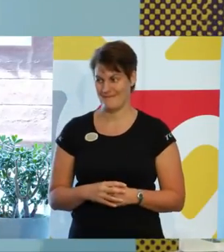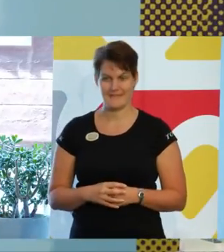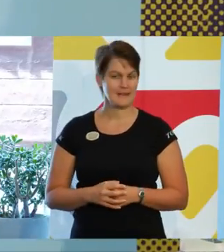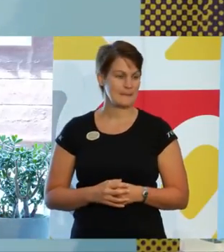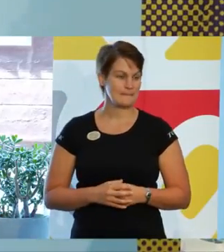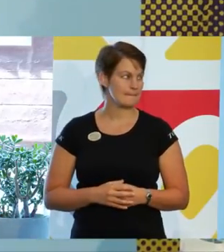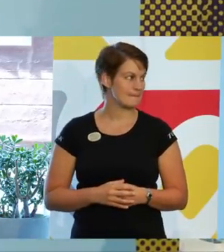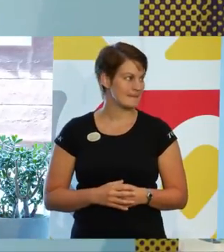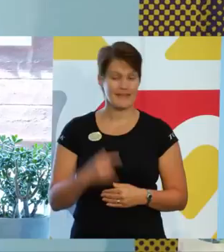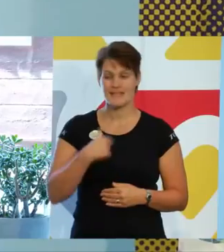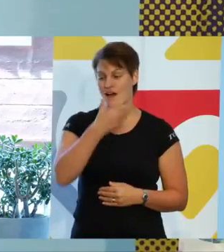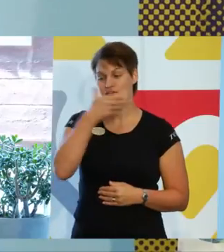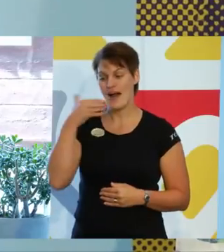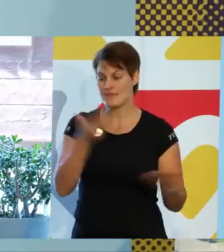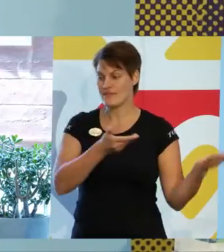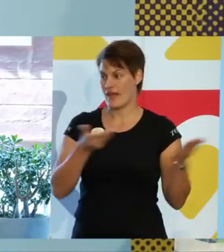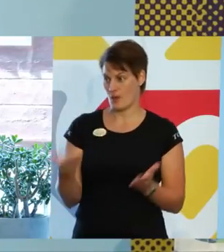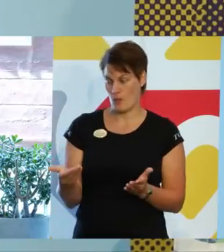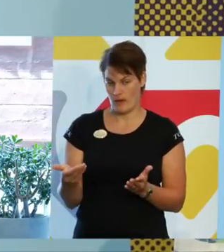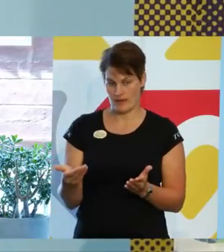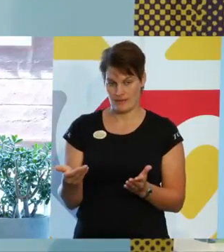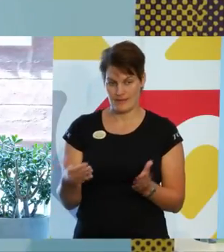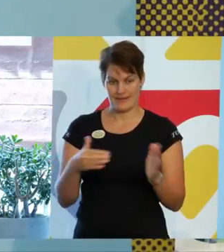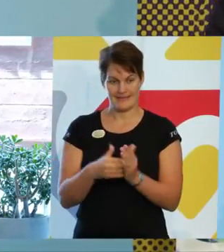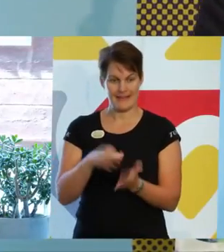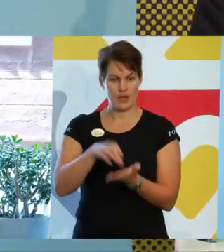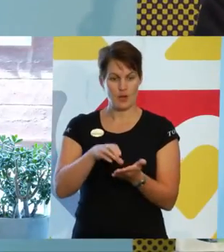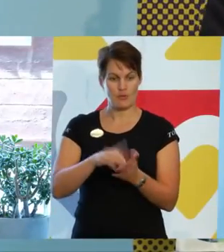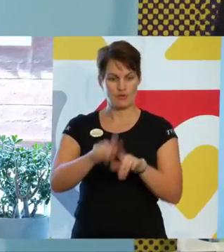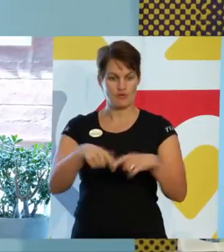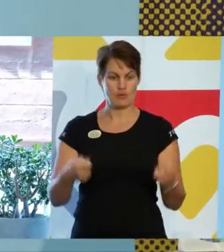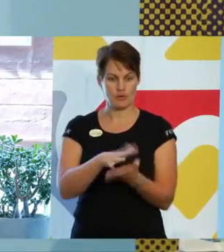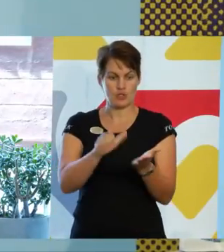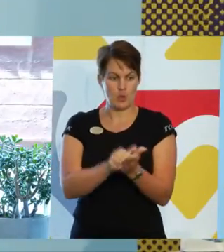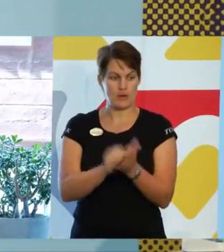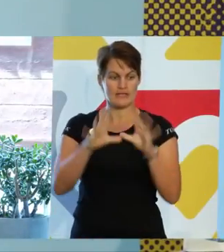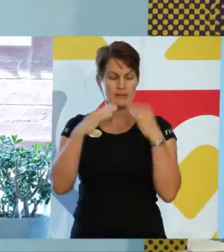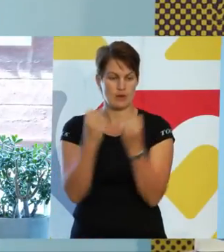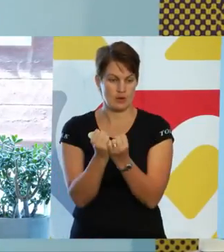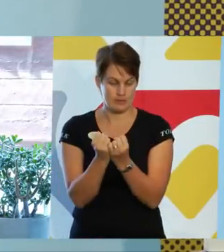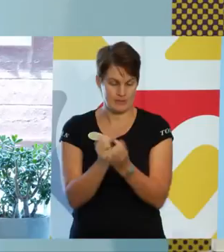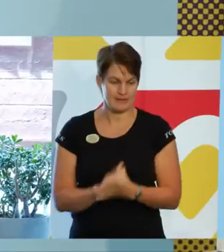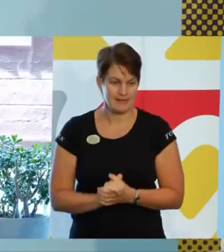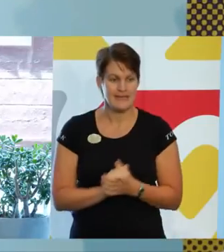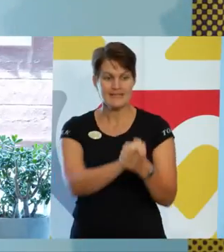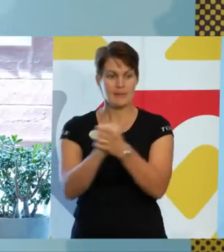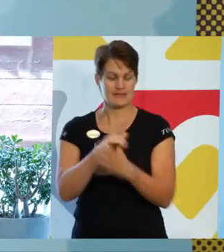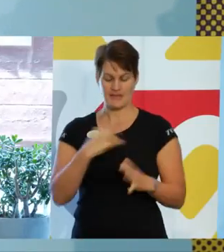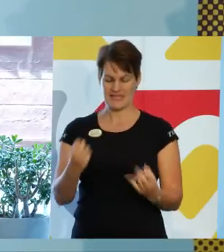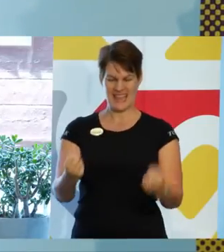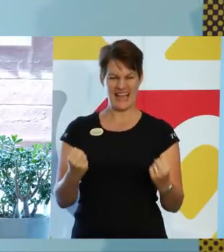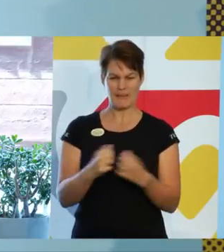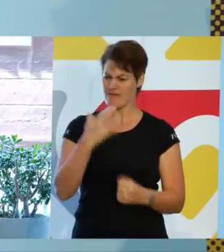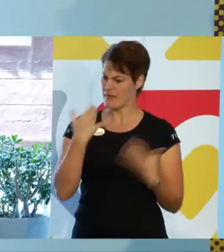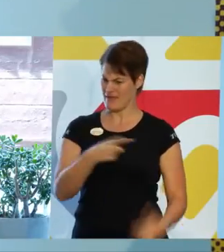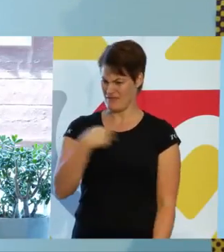Jag är varmt välkomna till kommunförbundet Skånes seminarium. Tillsammans är vi starka, men